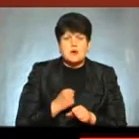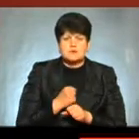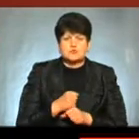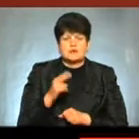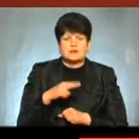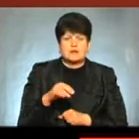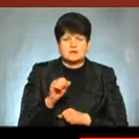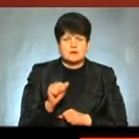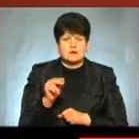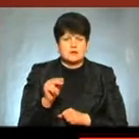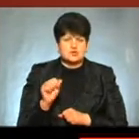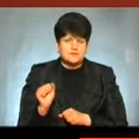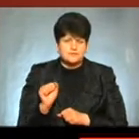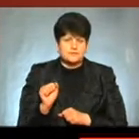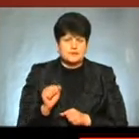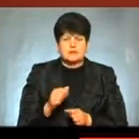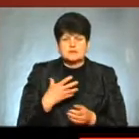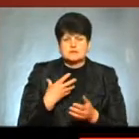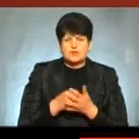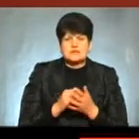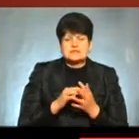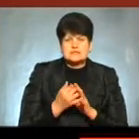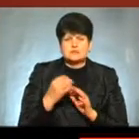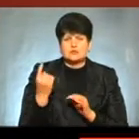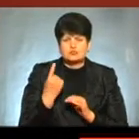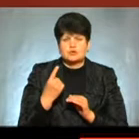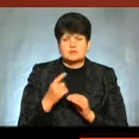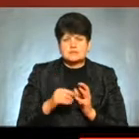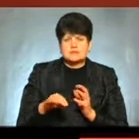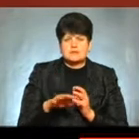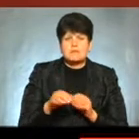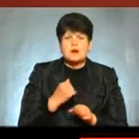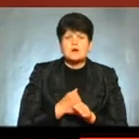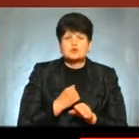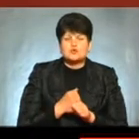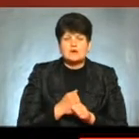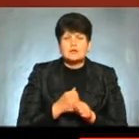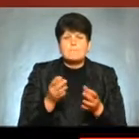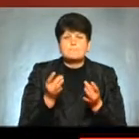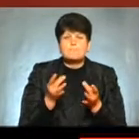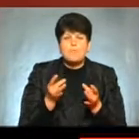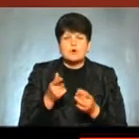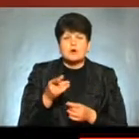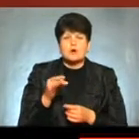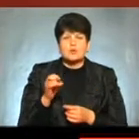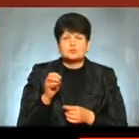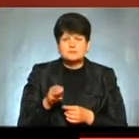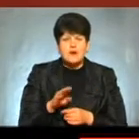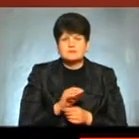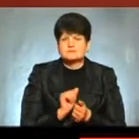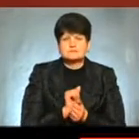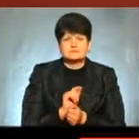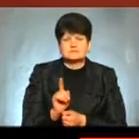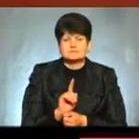дачах, на своїх сільсько-господарських угіддях Працювати з мокрим грунтом, а не з сухим Тому